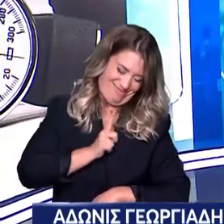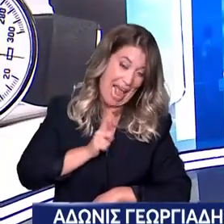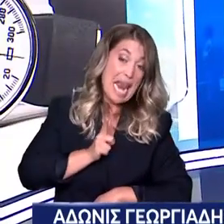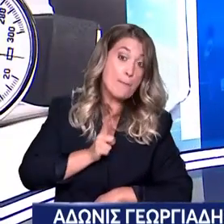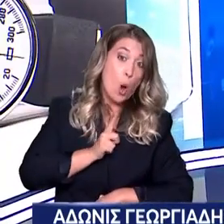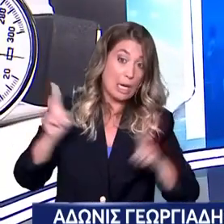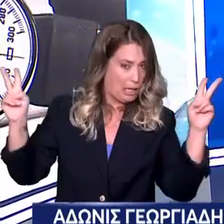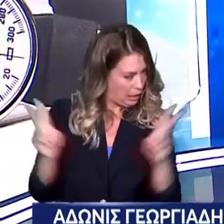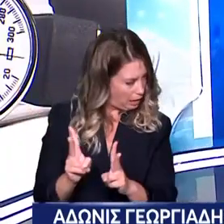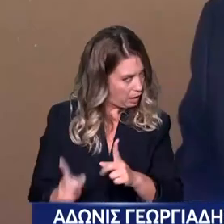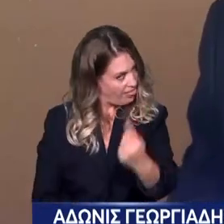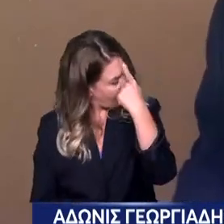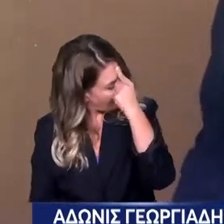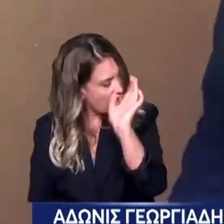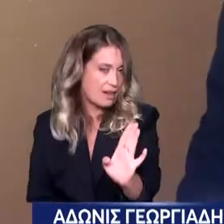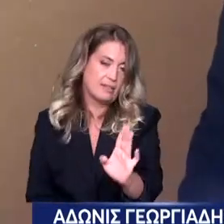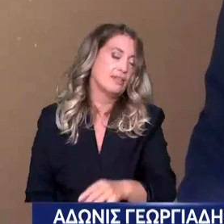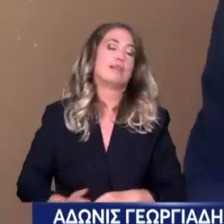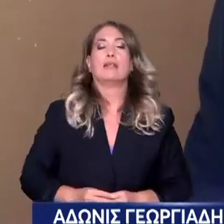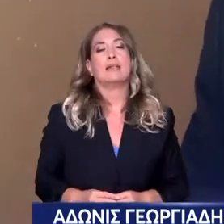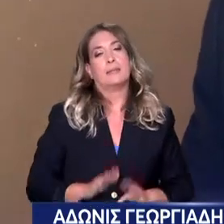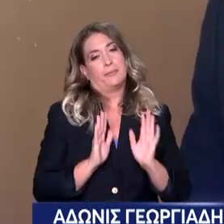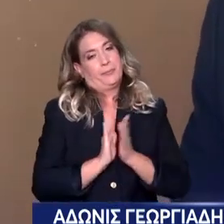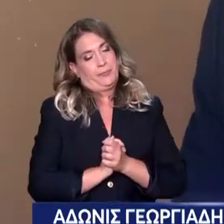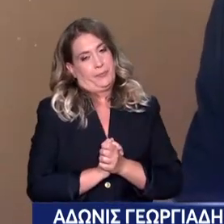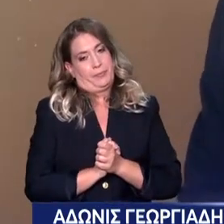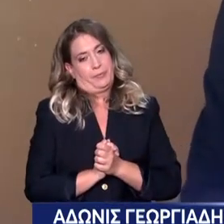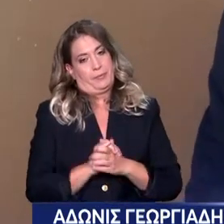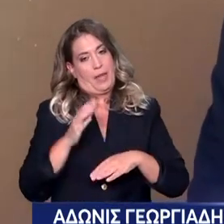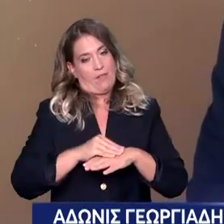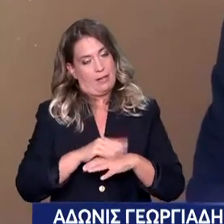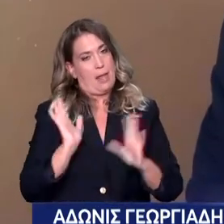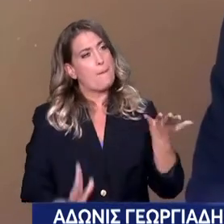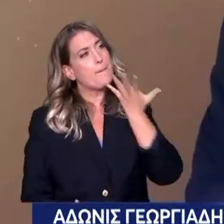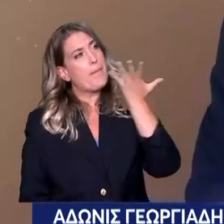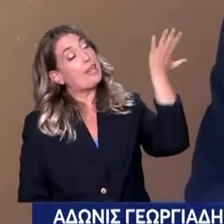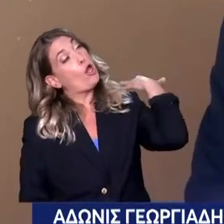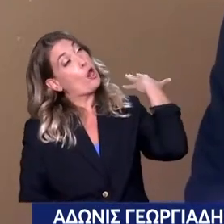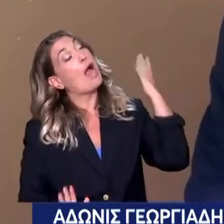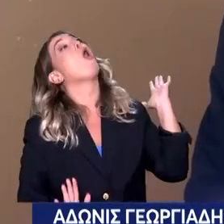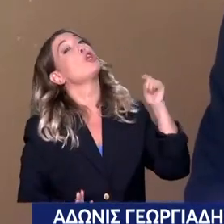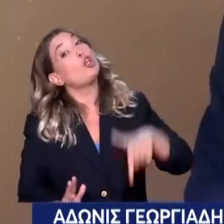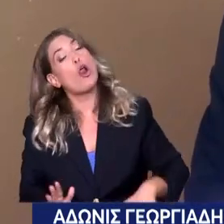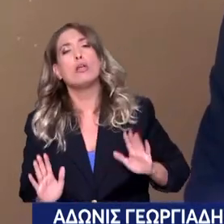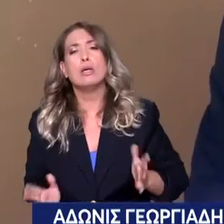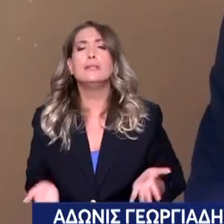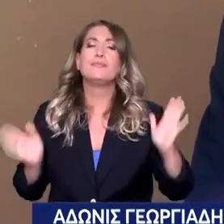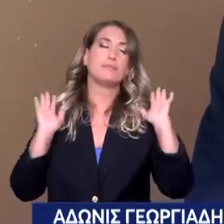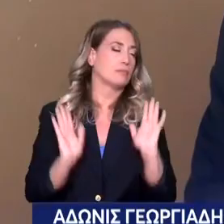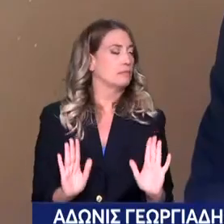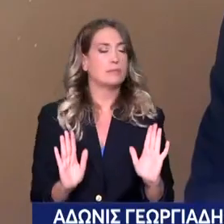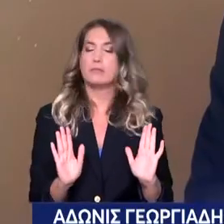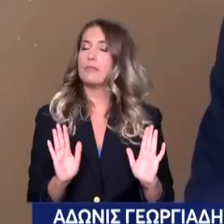μπορεί να ενοχλεί Ότι πριν από πέντε χρόνια δεν ήταν η κατάσταση έτσι Γιατί αυτό που